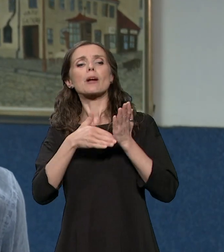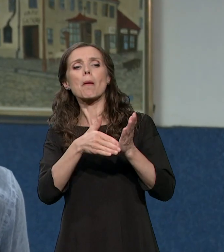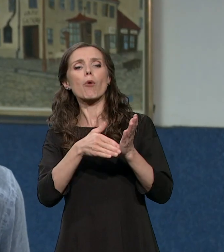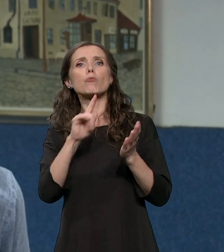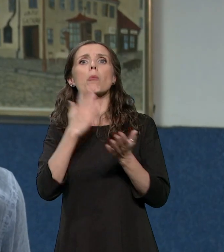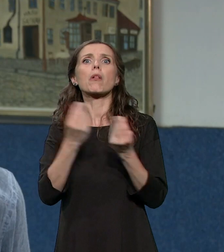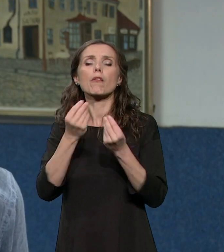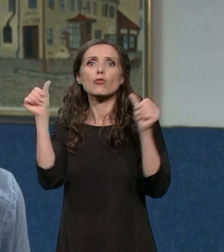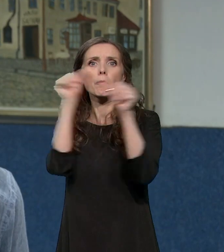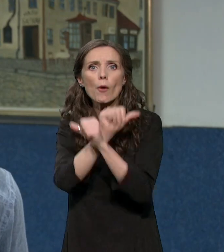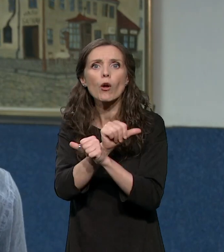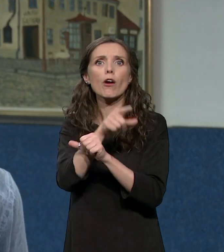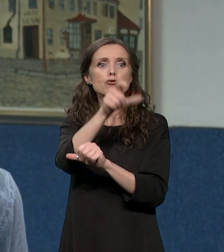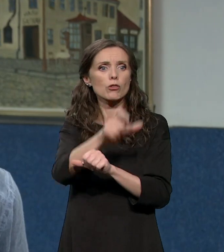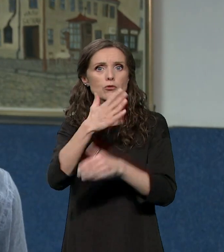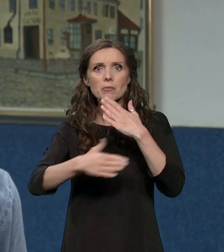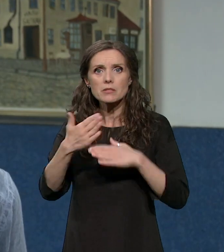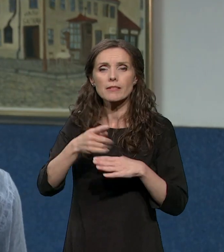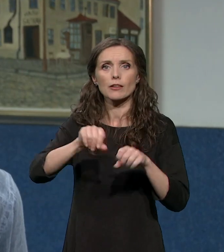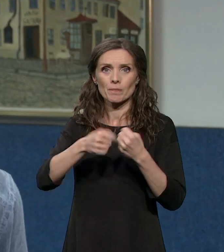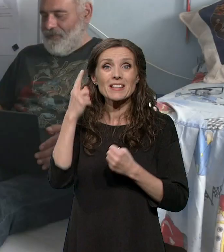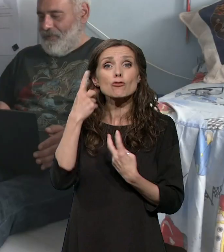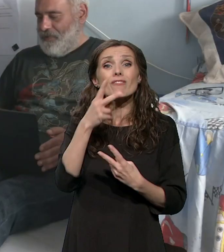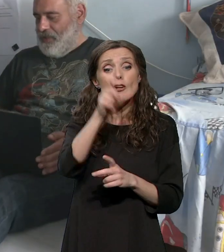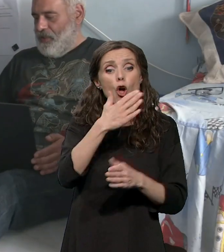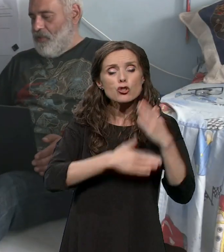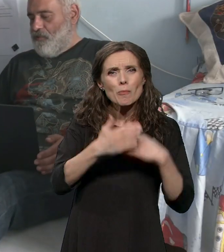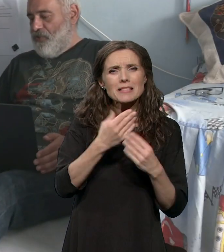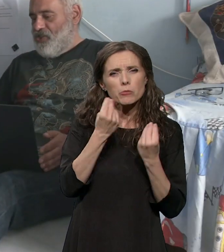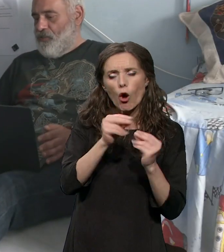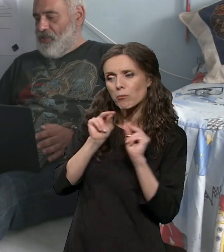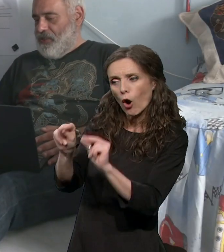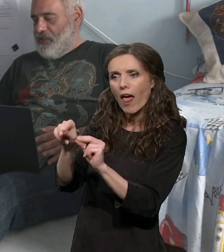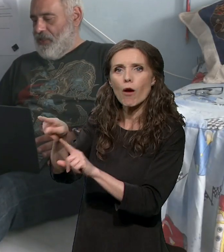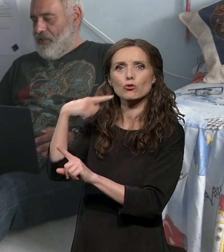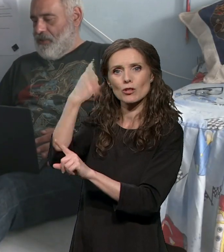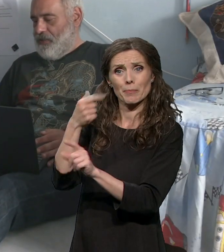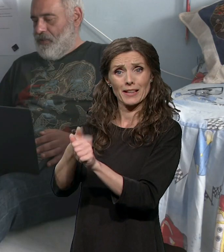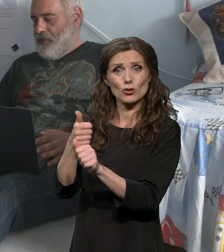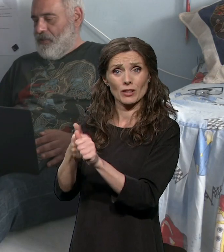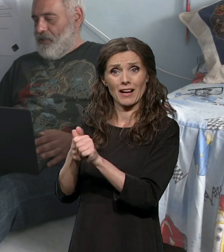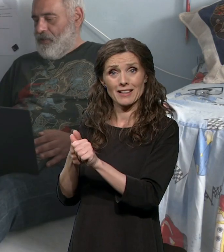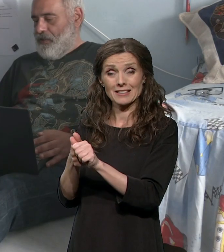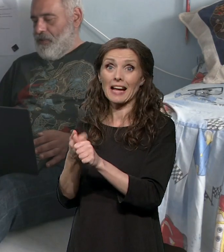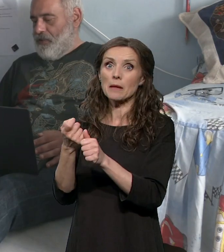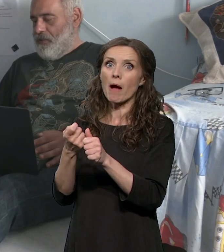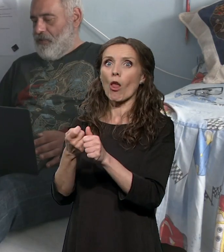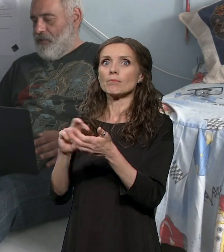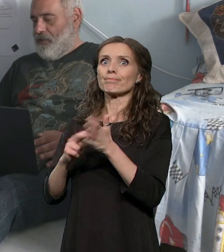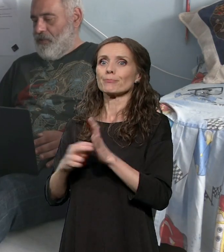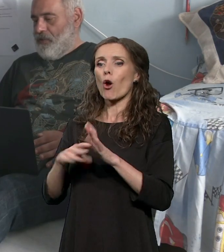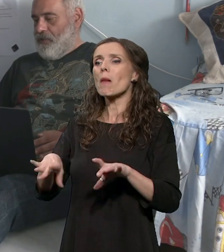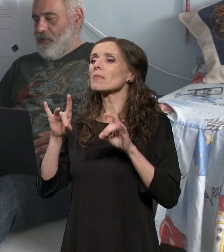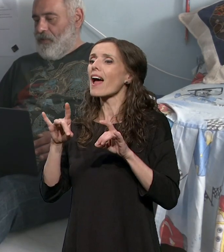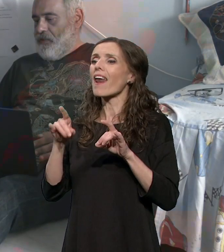korisnik dobro istrenira svog asistenta. Malo je problematično to pronaći asistente, zato